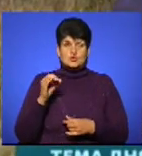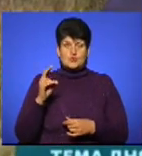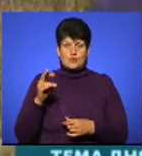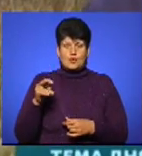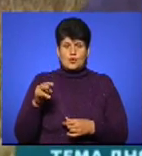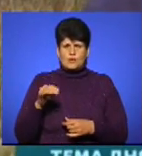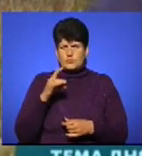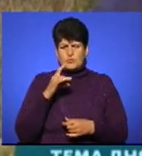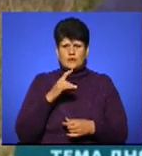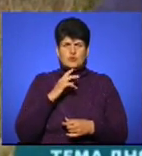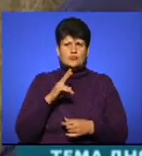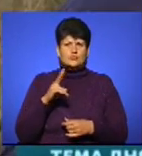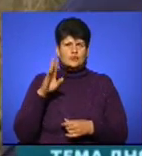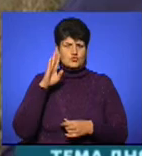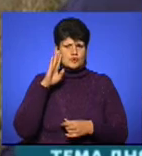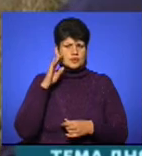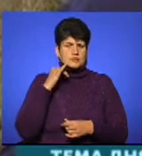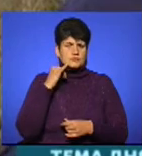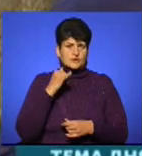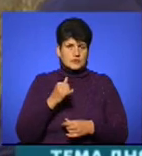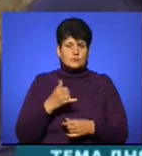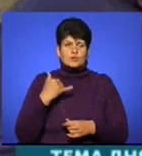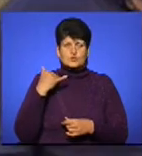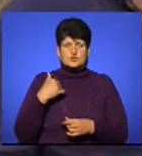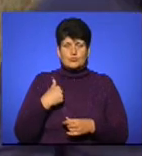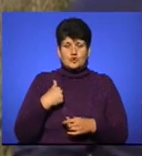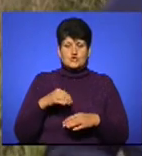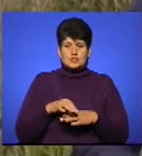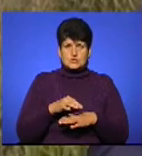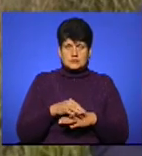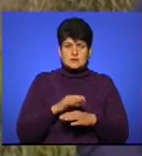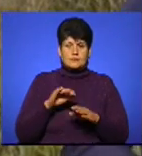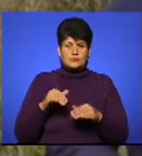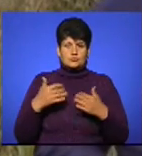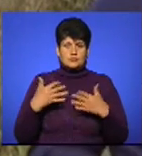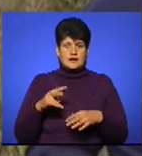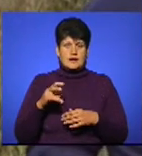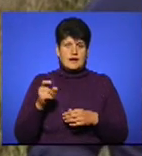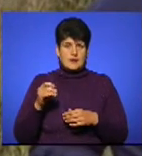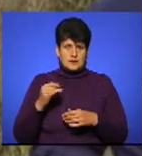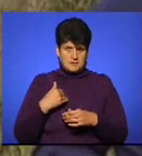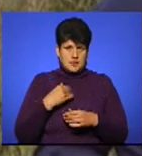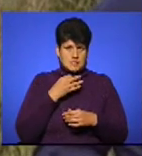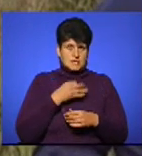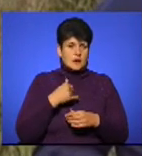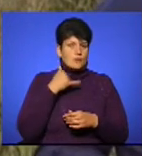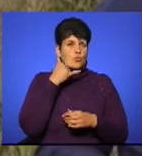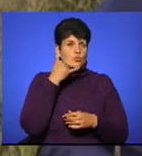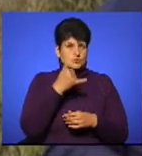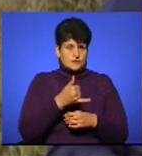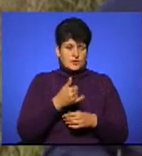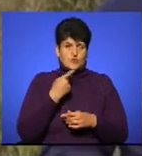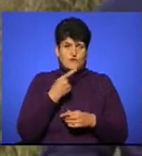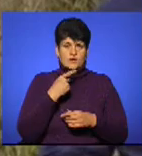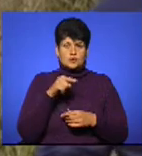потім непонятно, хто якийсь там мужчина дзвонив. Він спочатку дзвонив мої жінки, потім вже Ліна мене сказала, я йому дзвонив, він